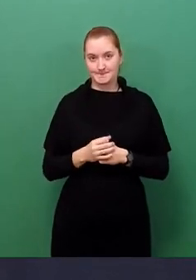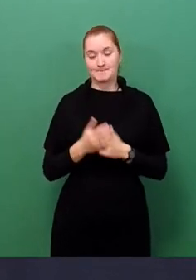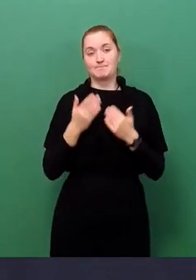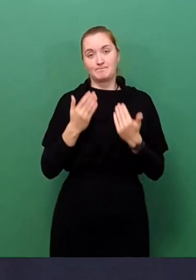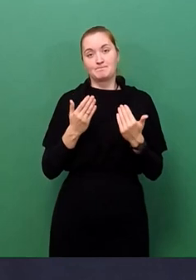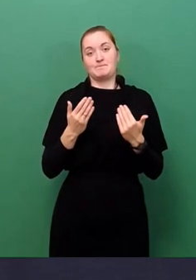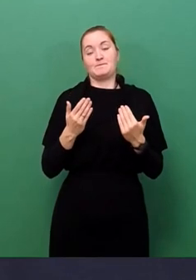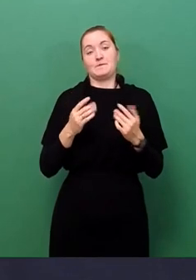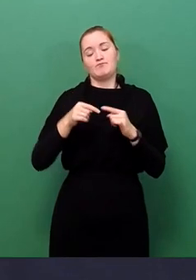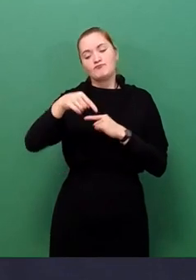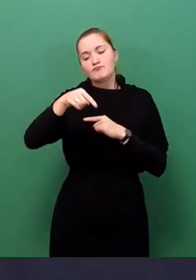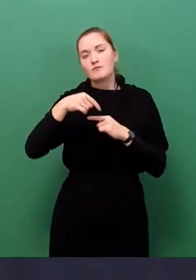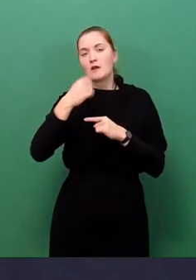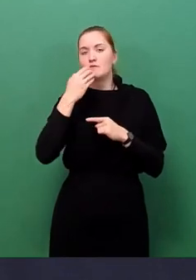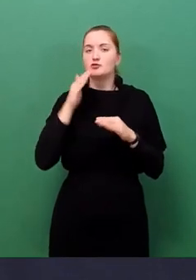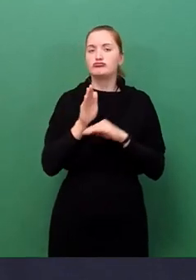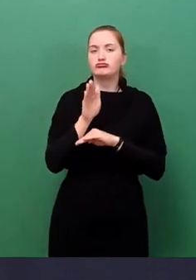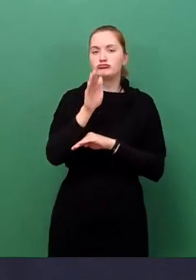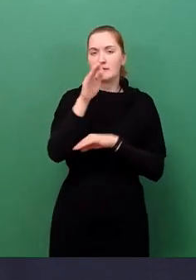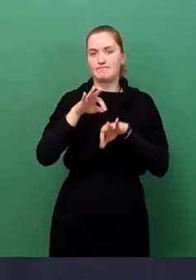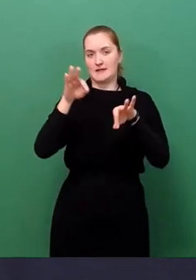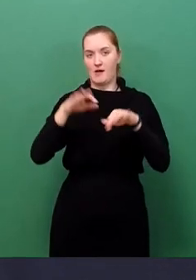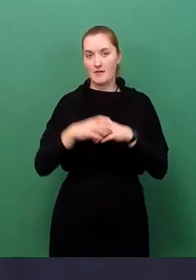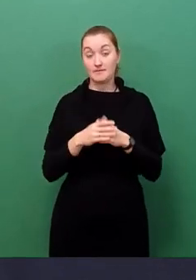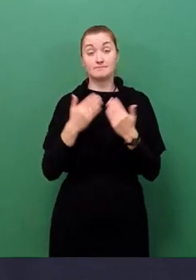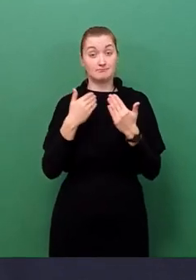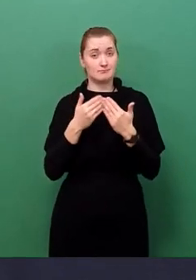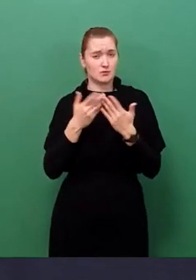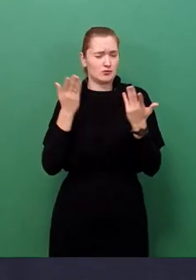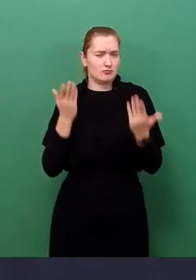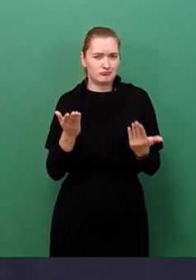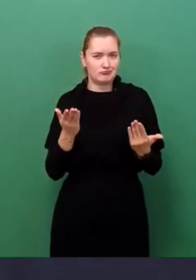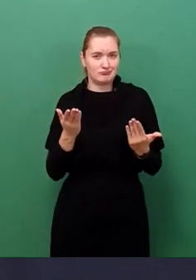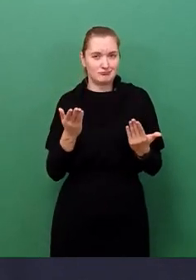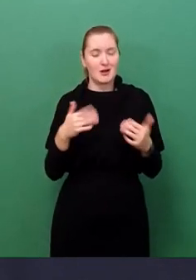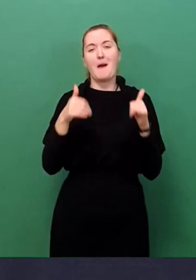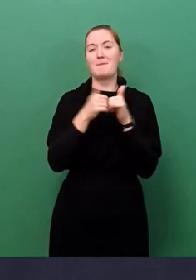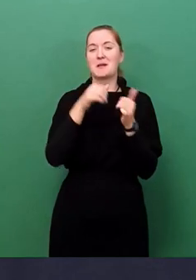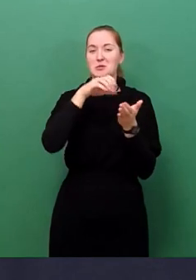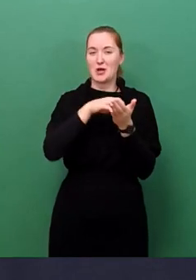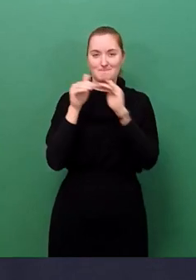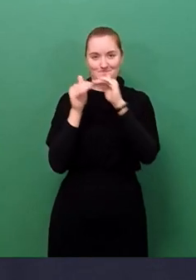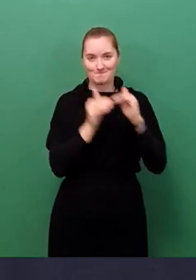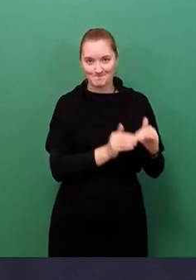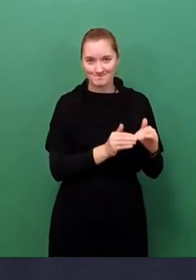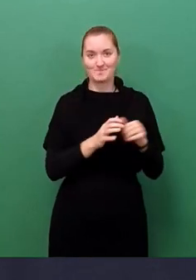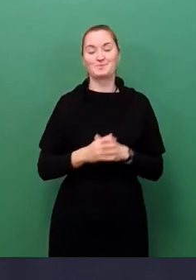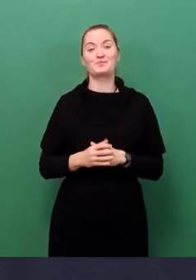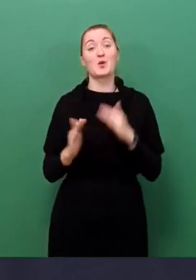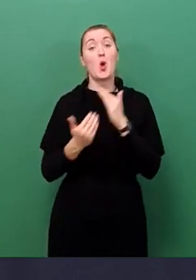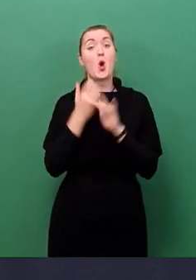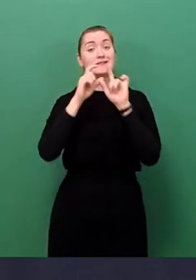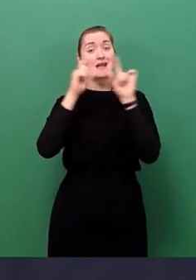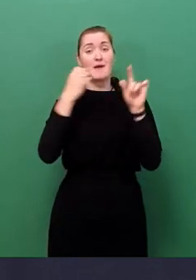Jahren. Und damit möchte ich es vielleicht in aller Kürze bewenden lassen zu unseren Partnerstädten. Ein weiteres Thema, über das ich Sie aktuell